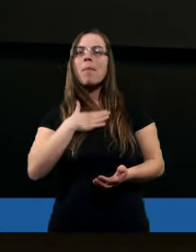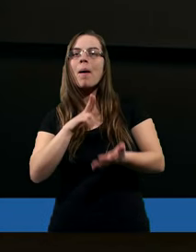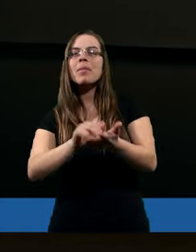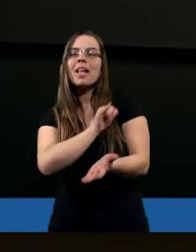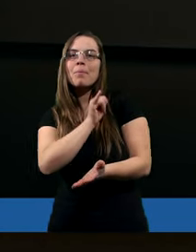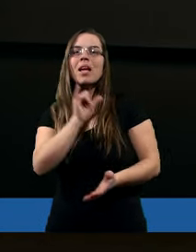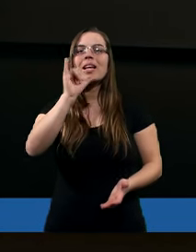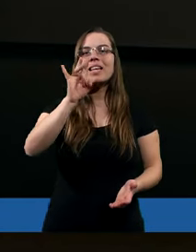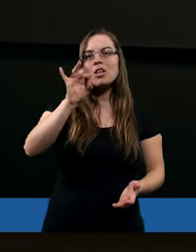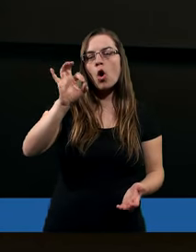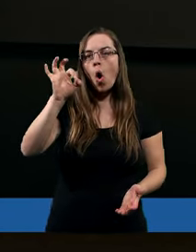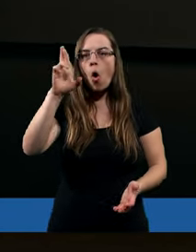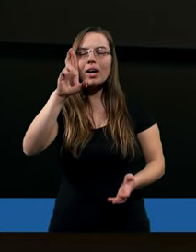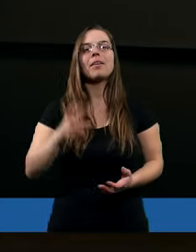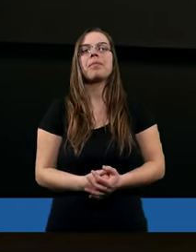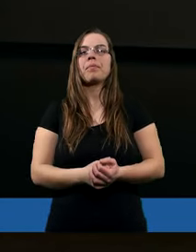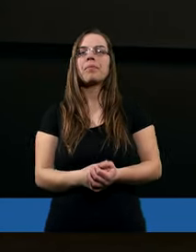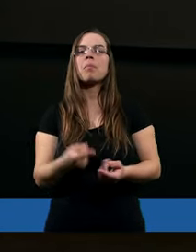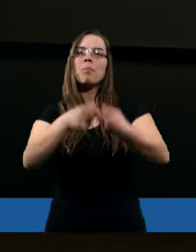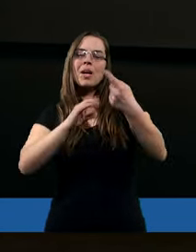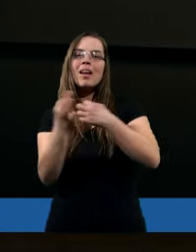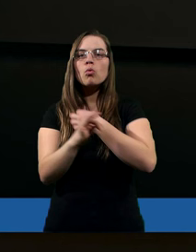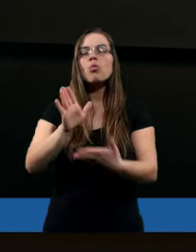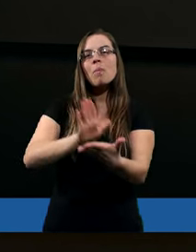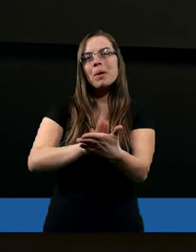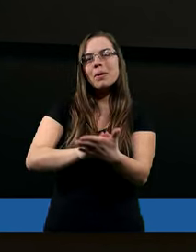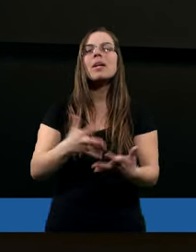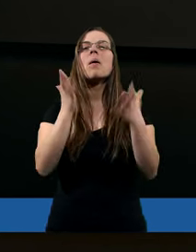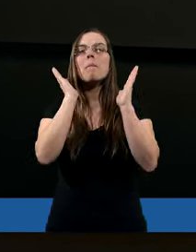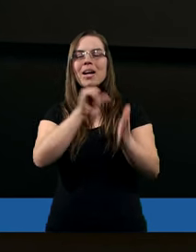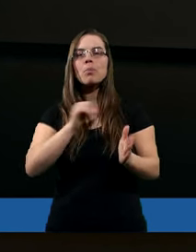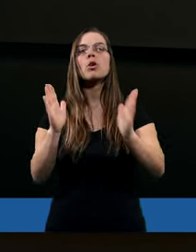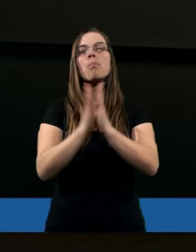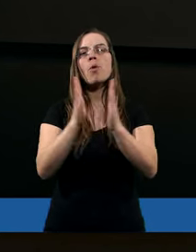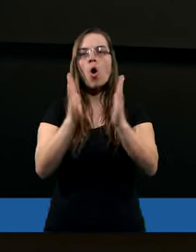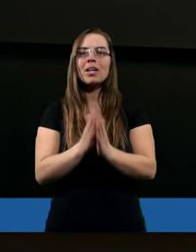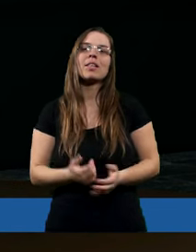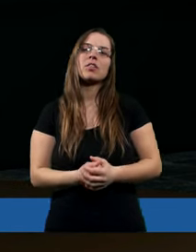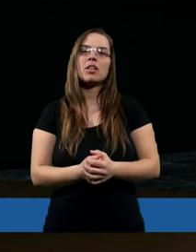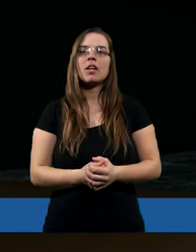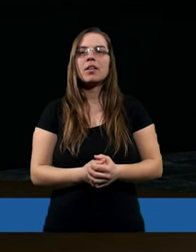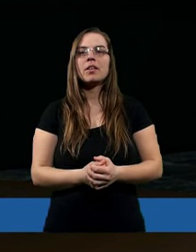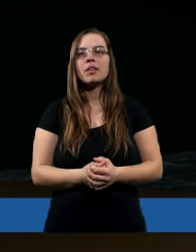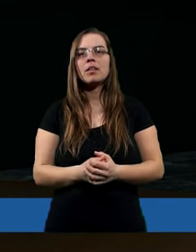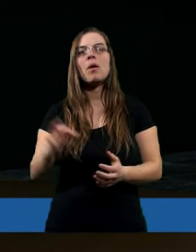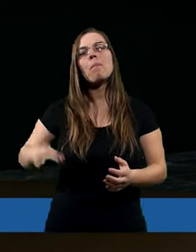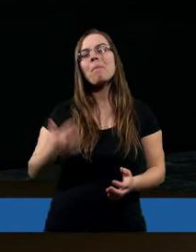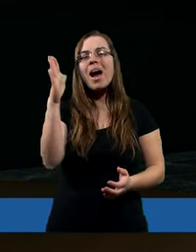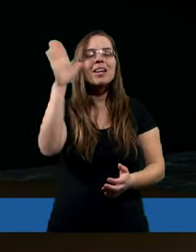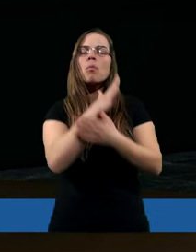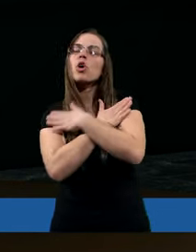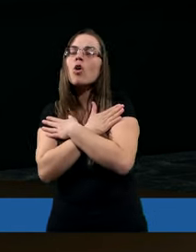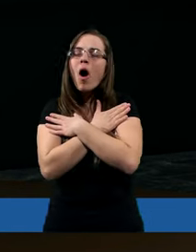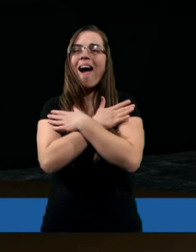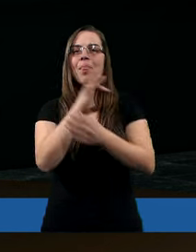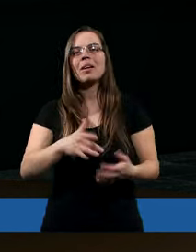Ja mam na imię Igor. Przed studium biblijne będziemy się modlić. Panie Boże,